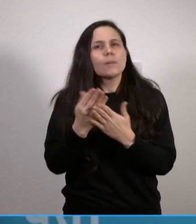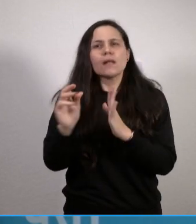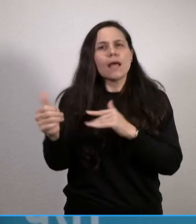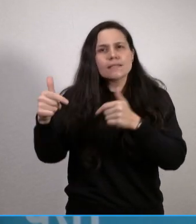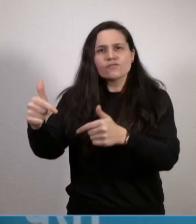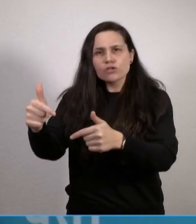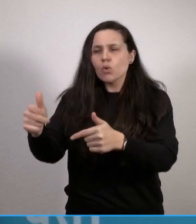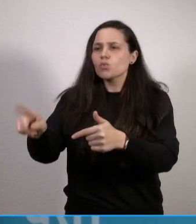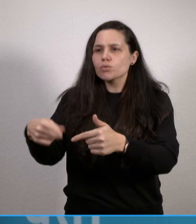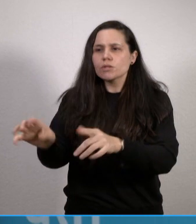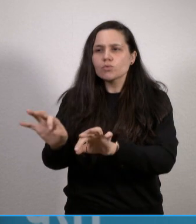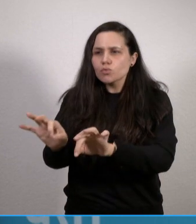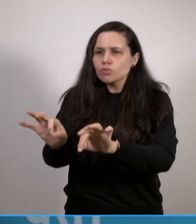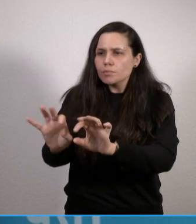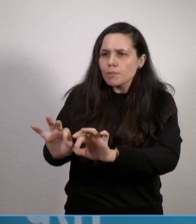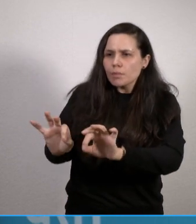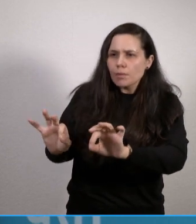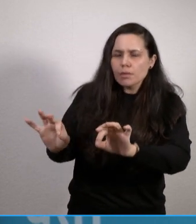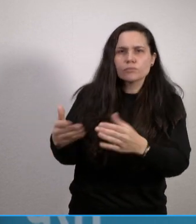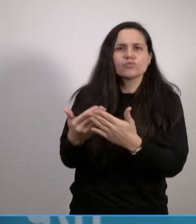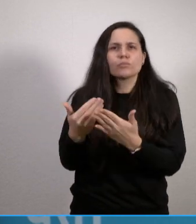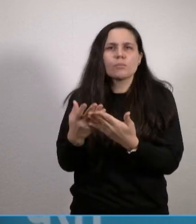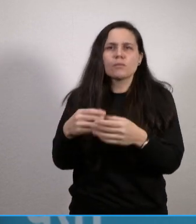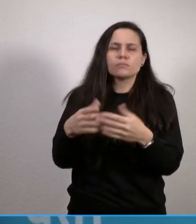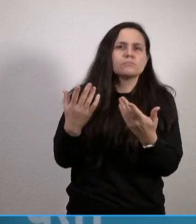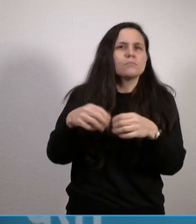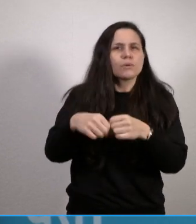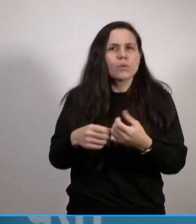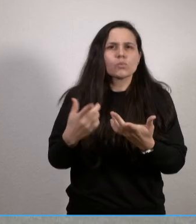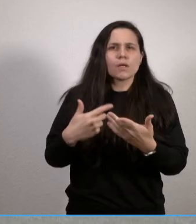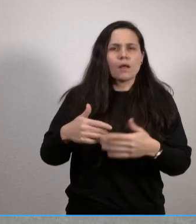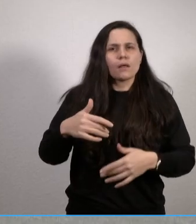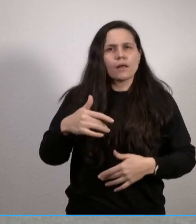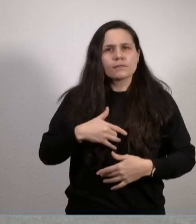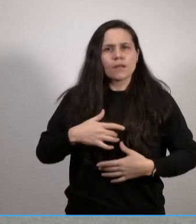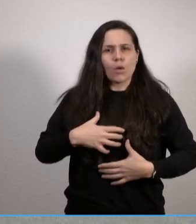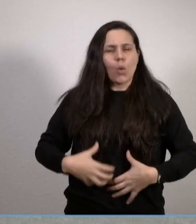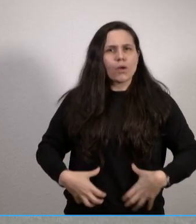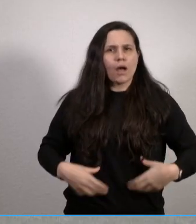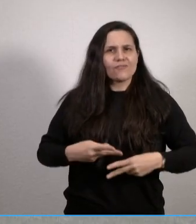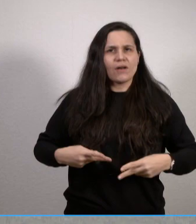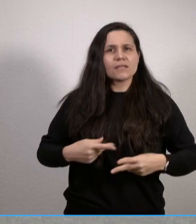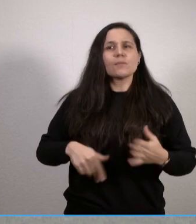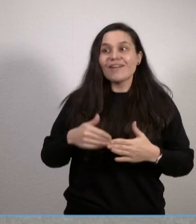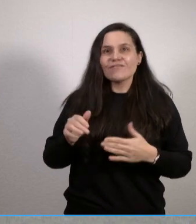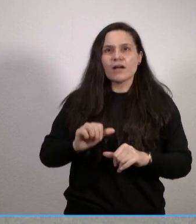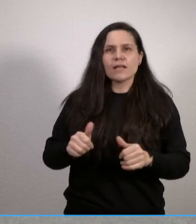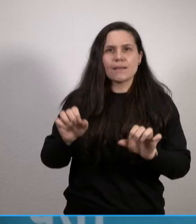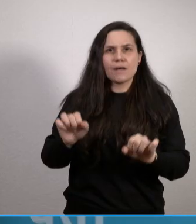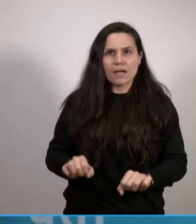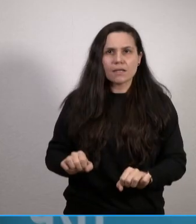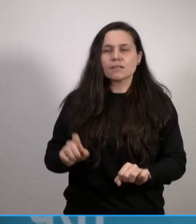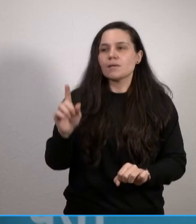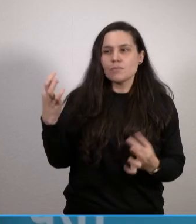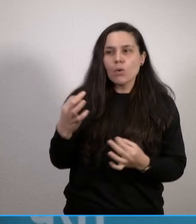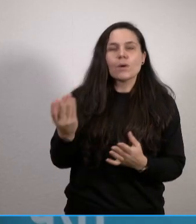vielleicht mit einer Reihe von Weichteilknochen oder Verletzungen innerer Organe doch überlebensfähig sind, aber eben weiter behandelt werden